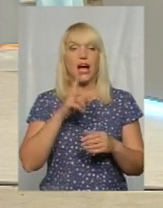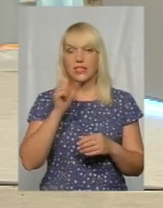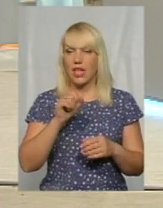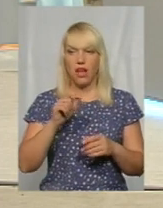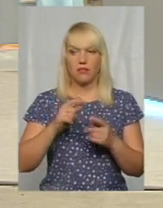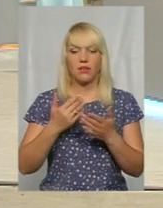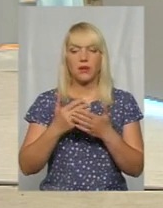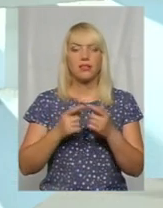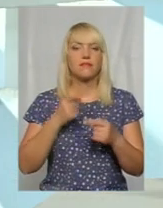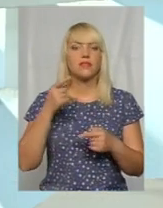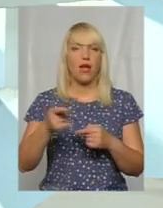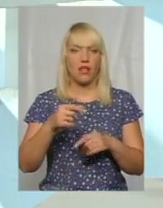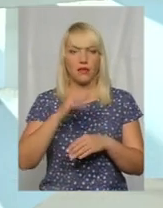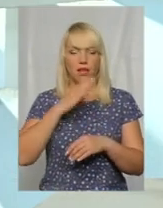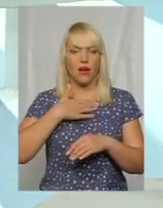централізованою? Ні,